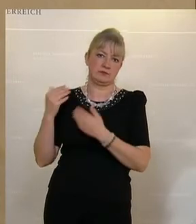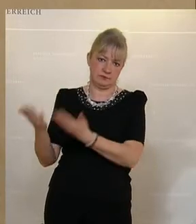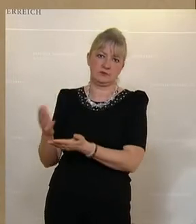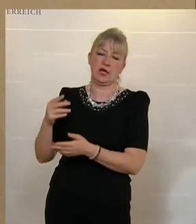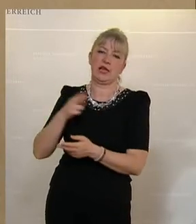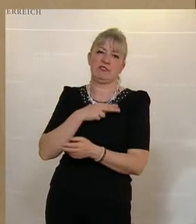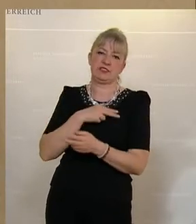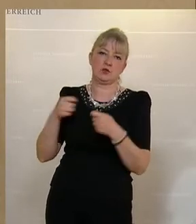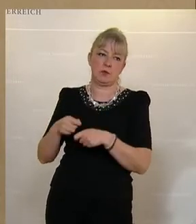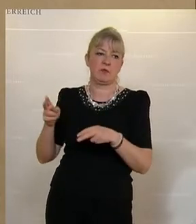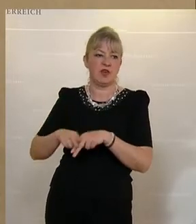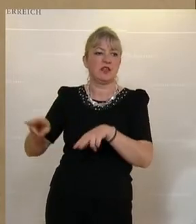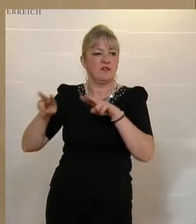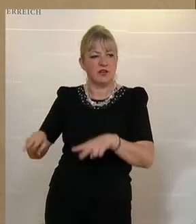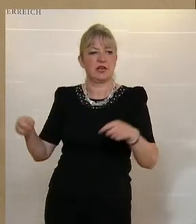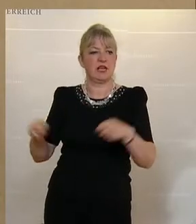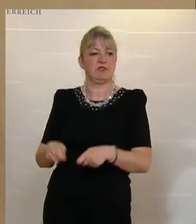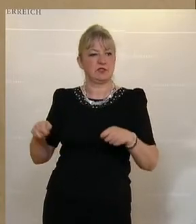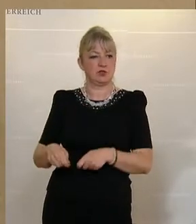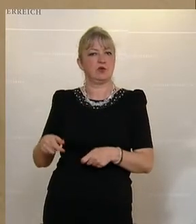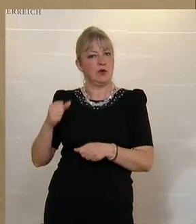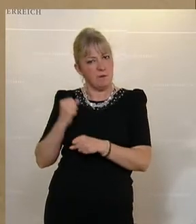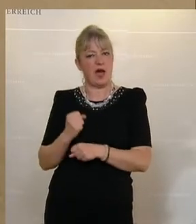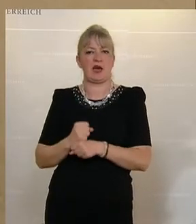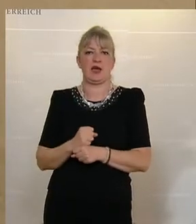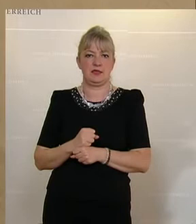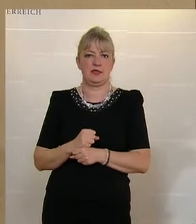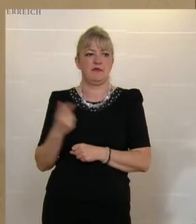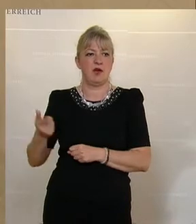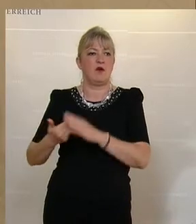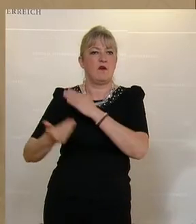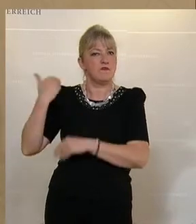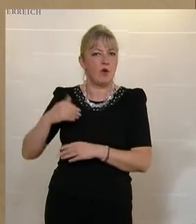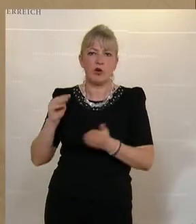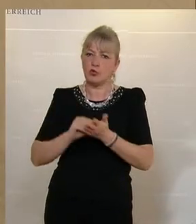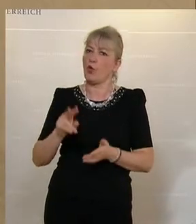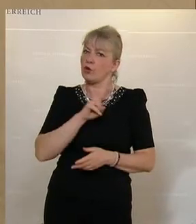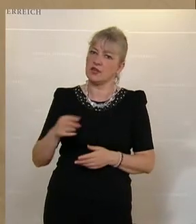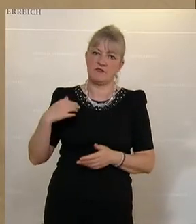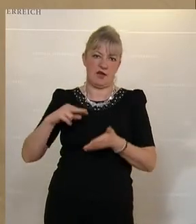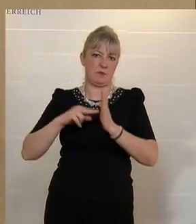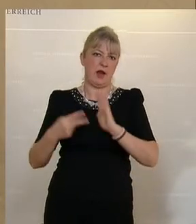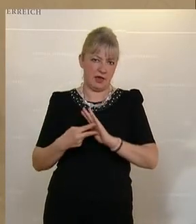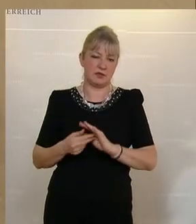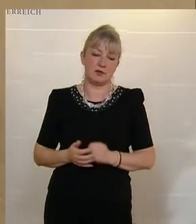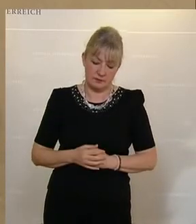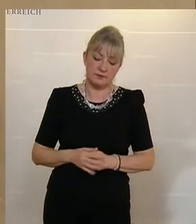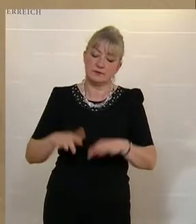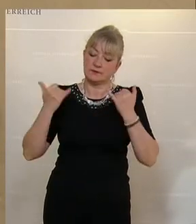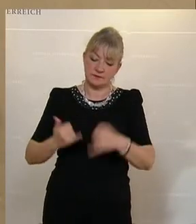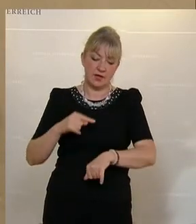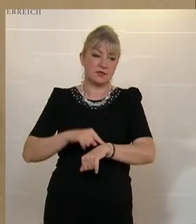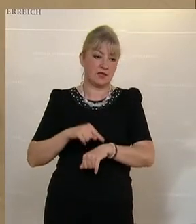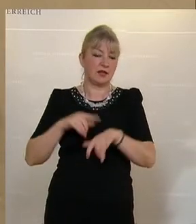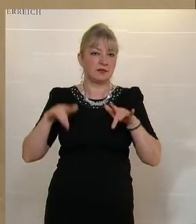kommen könnten, die wirklich Investitionen tätigen, die sie vorher eben noch nicht geplant haben. Derzeit